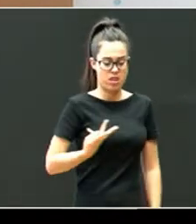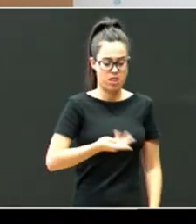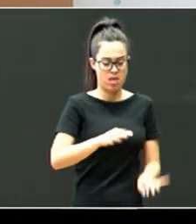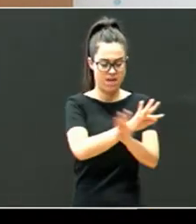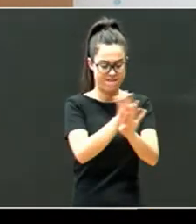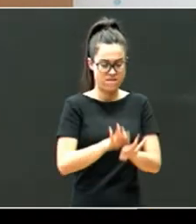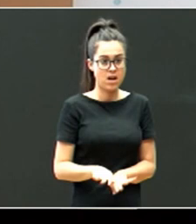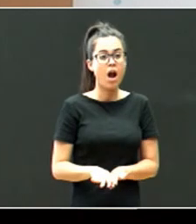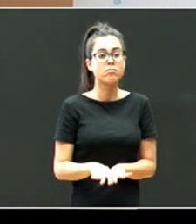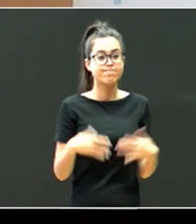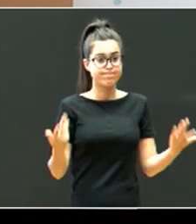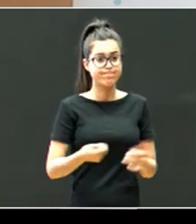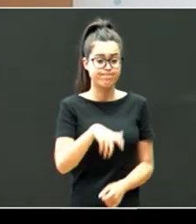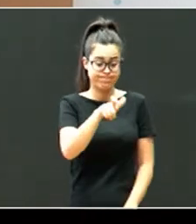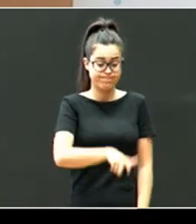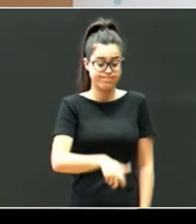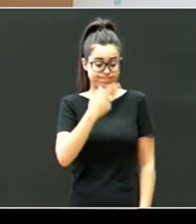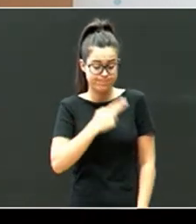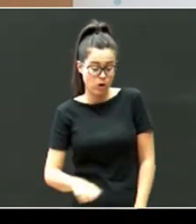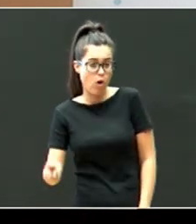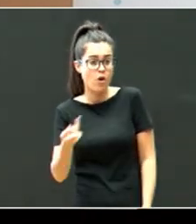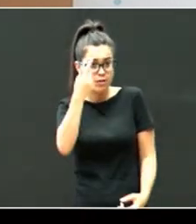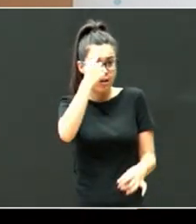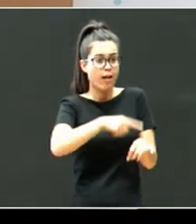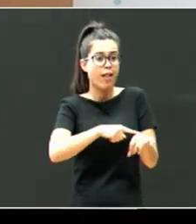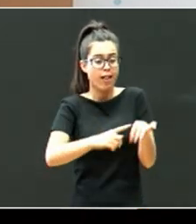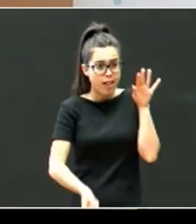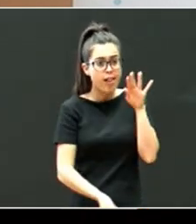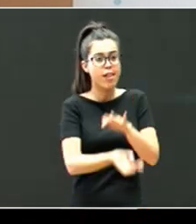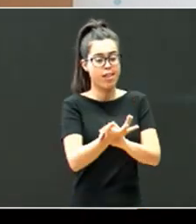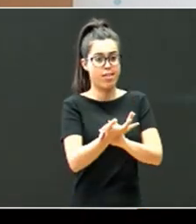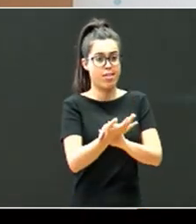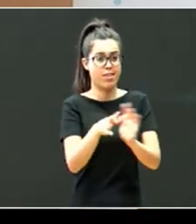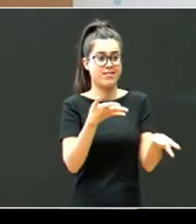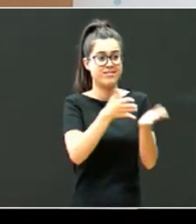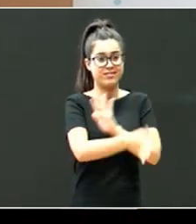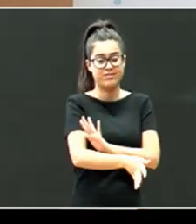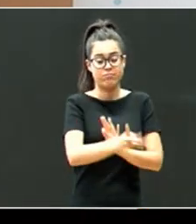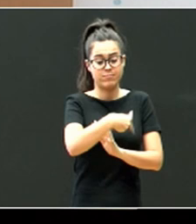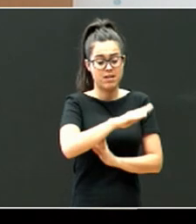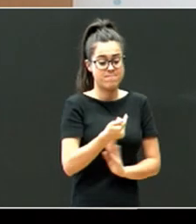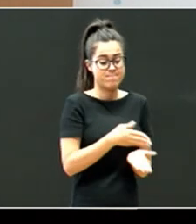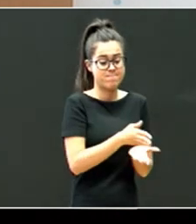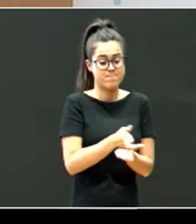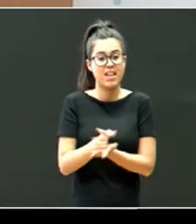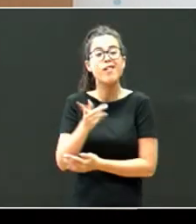ba, pertsonaren, nortazuna, pertsonaren, ibilbidea. Horten aldagai asko daude, eta gugare bat,